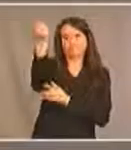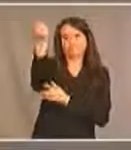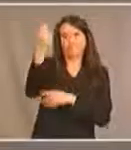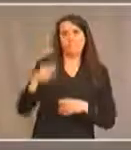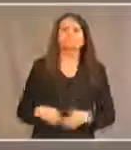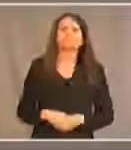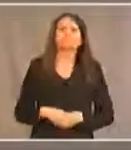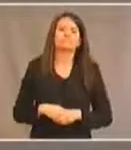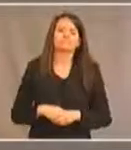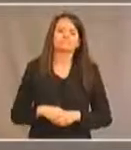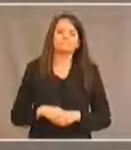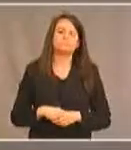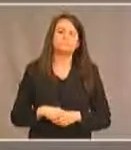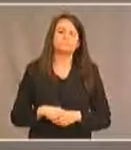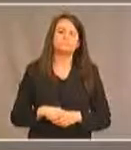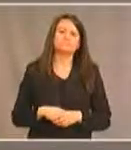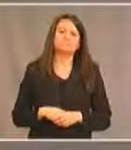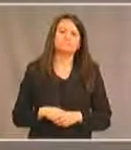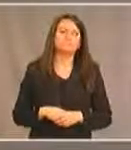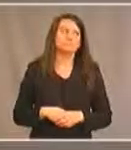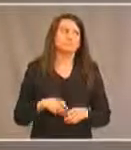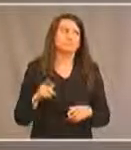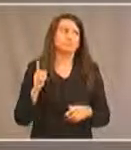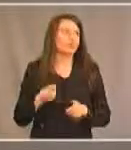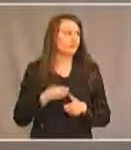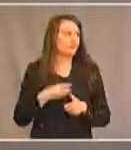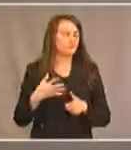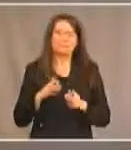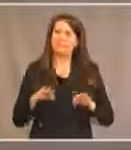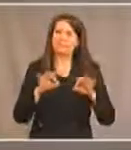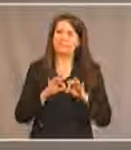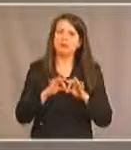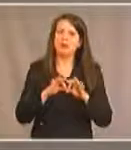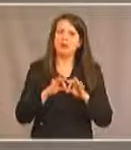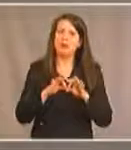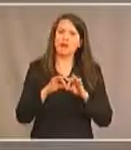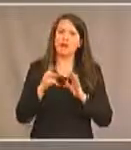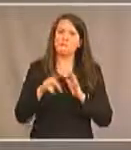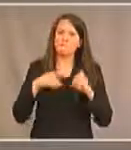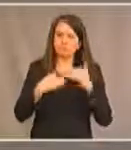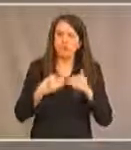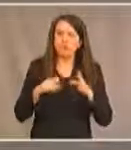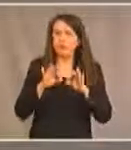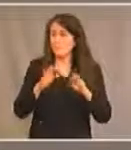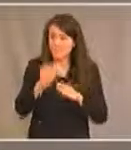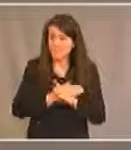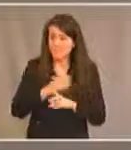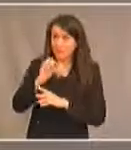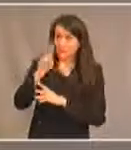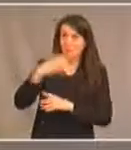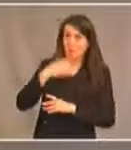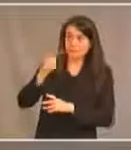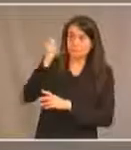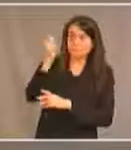Un aspect important de ce protocole est que vous devez avoir épuisé les recours